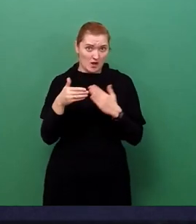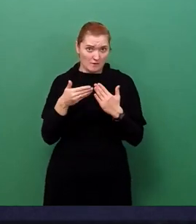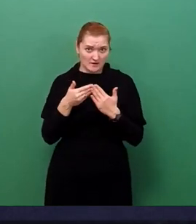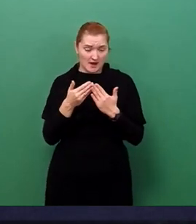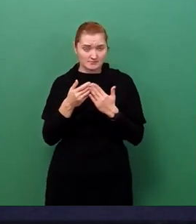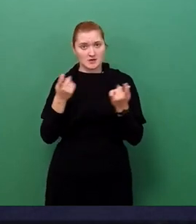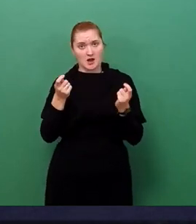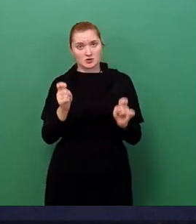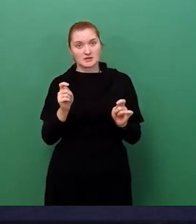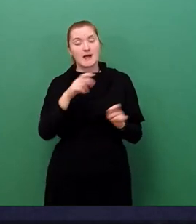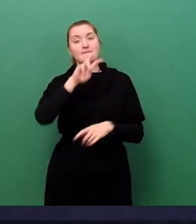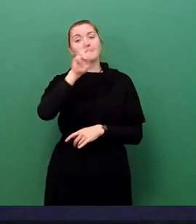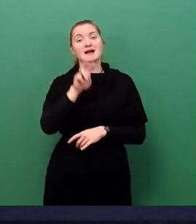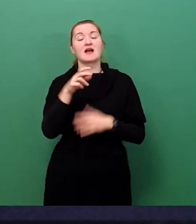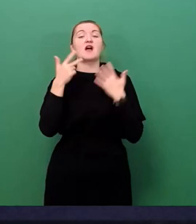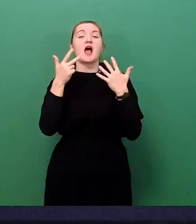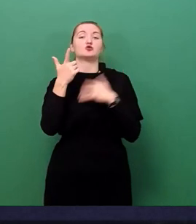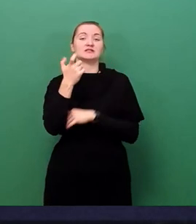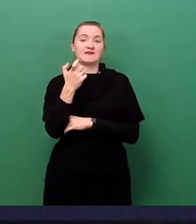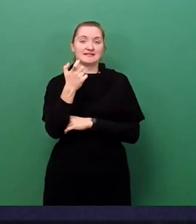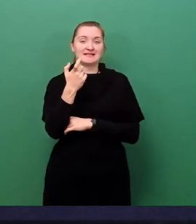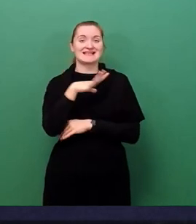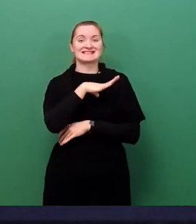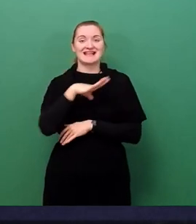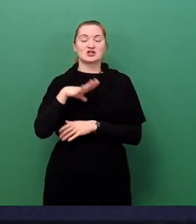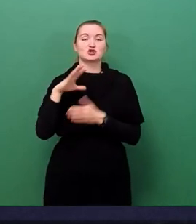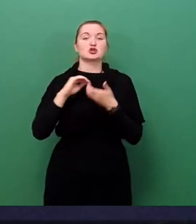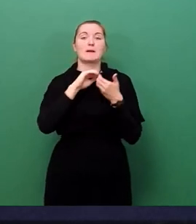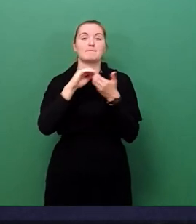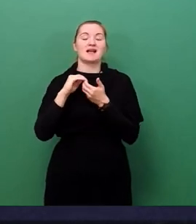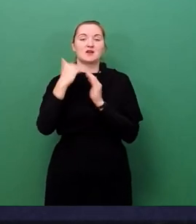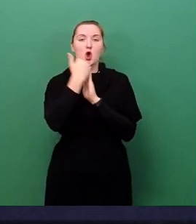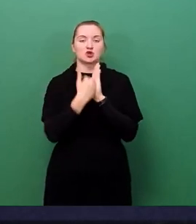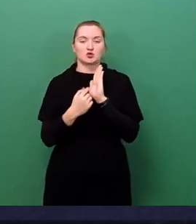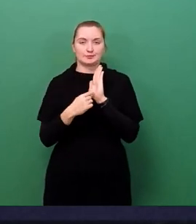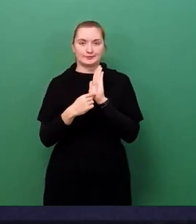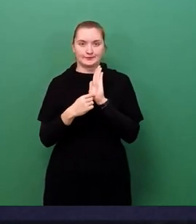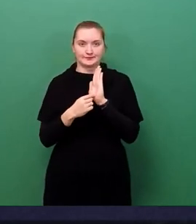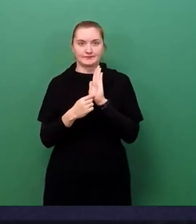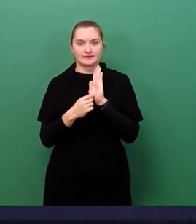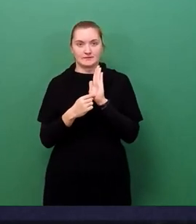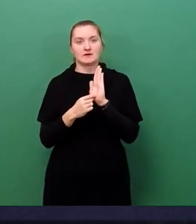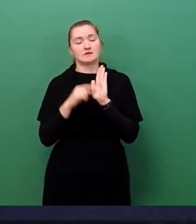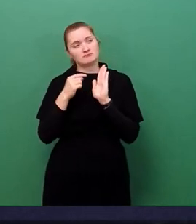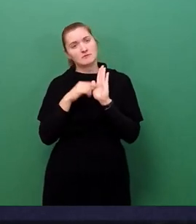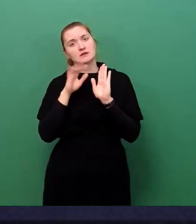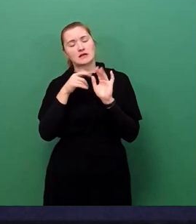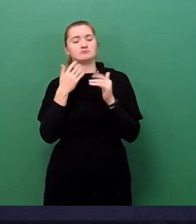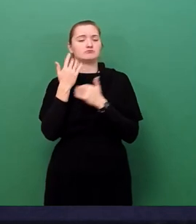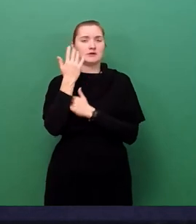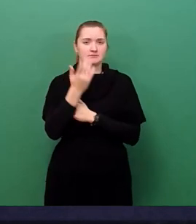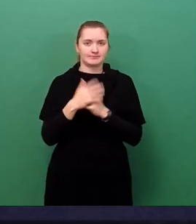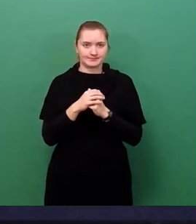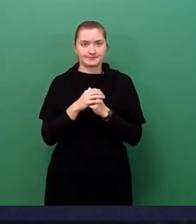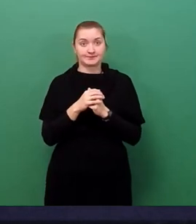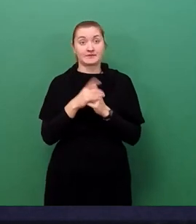Paragrafen 28 der Sächsischen Gemeindeordnung, die dazu dann auch dezidiert ausführt. Im Rahmen dieses Prozesses